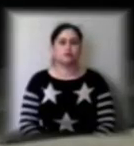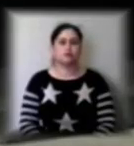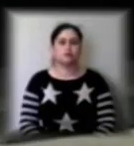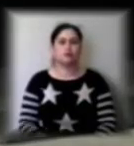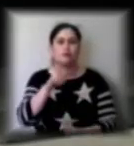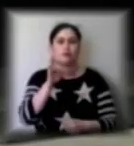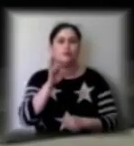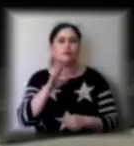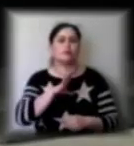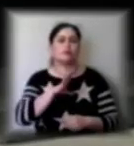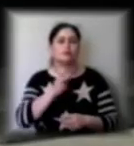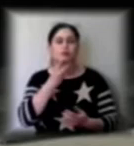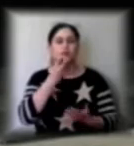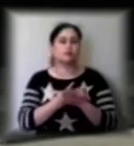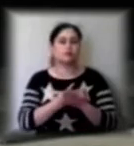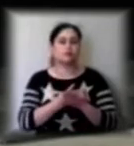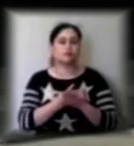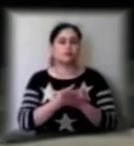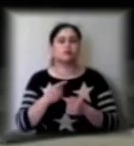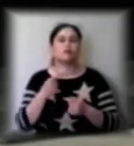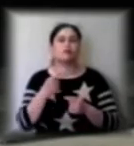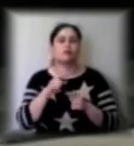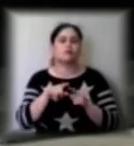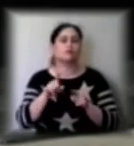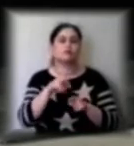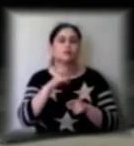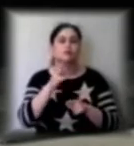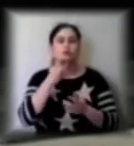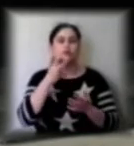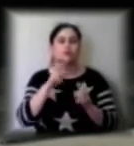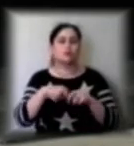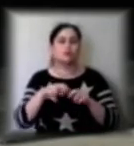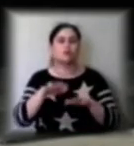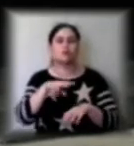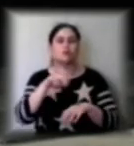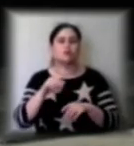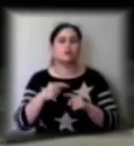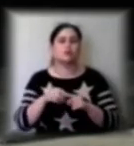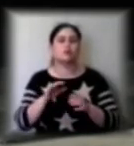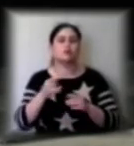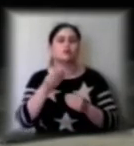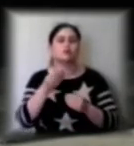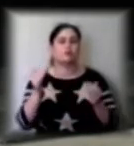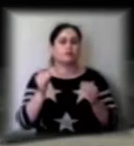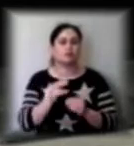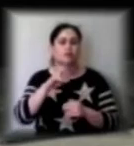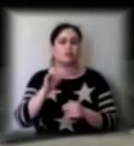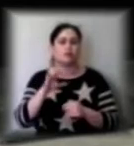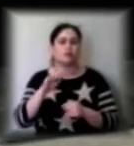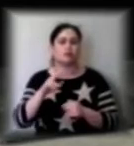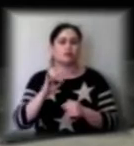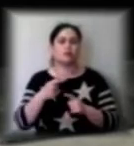Кабміном було передбачено, щоб на розвід місцевої влади внести зниження єдиного податку. Ми просили наших депутатів